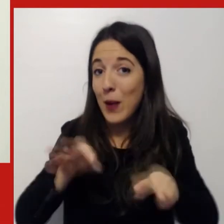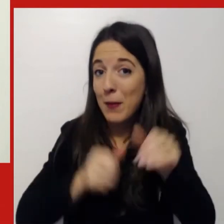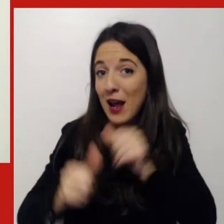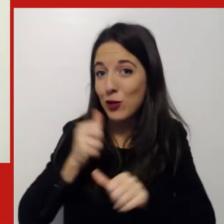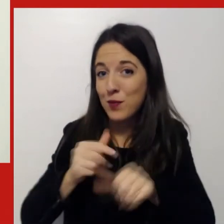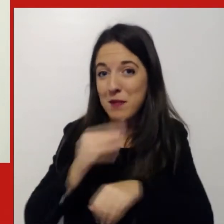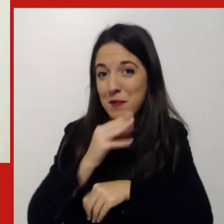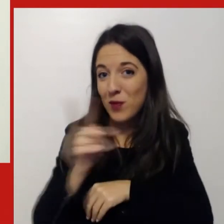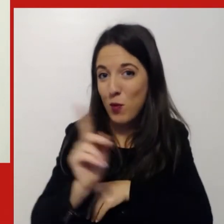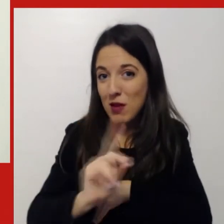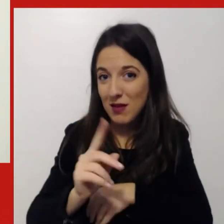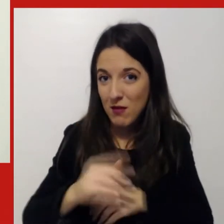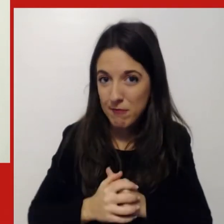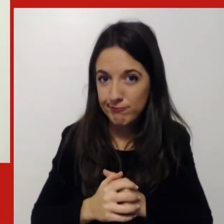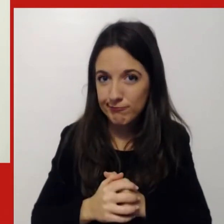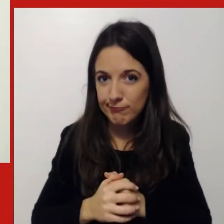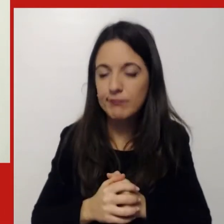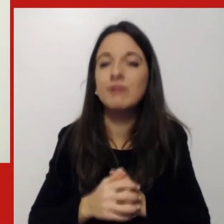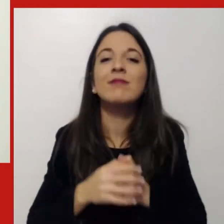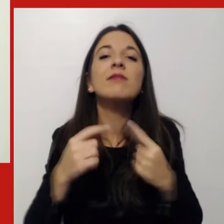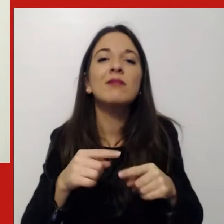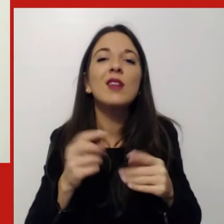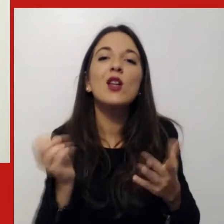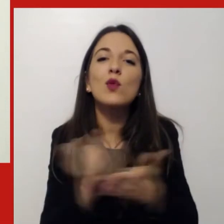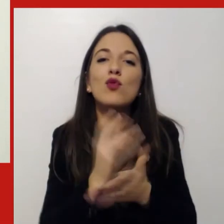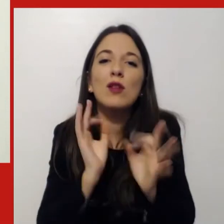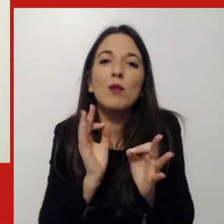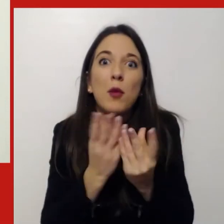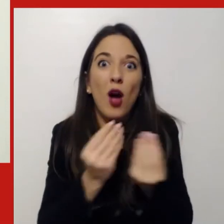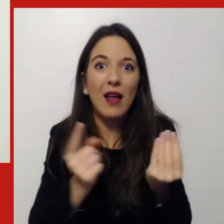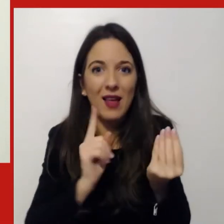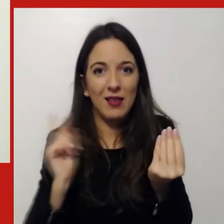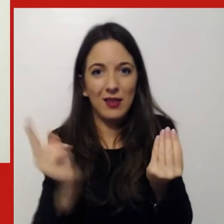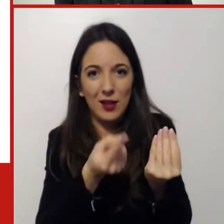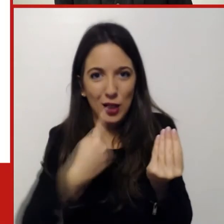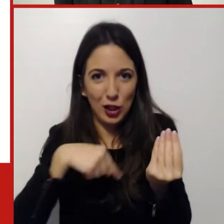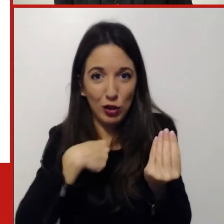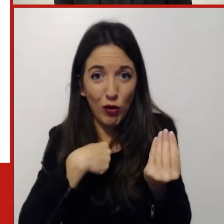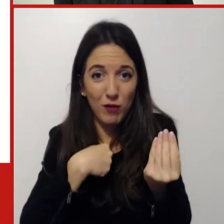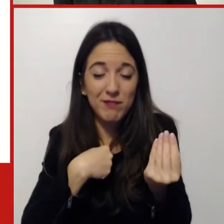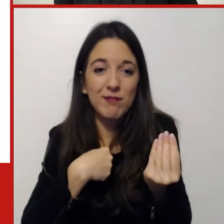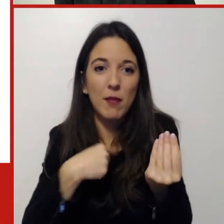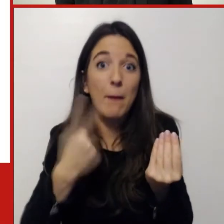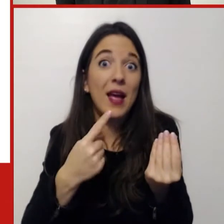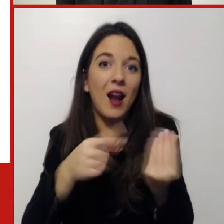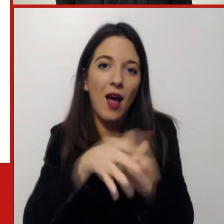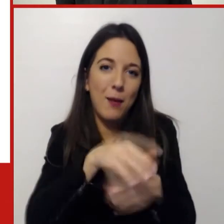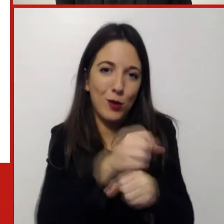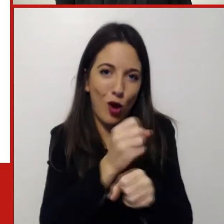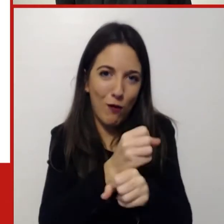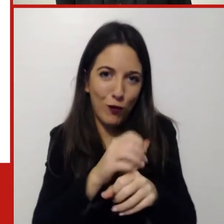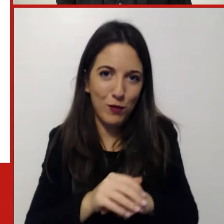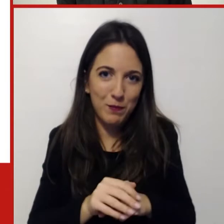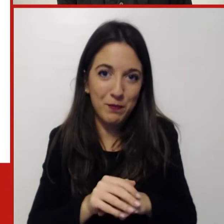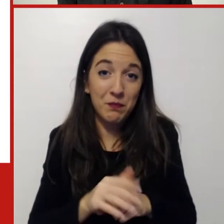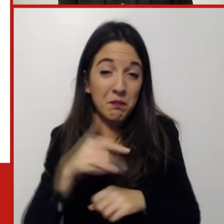molti di noi per quanto riguarda il mondo dell'organizzazione del lavoro, io per quasi